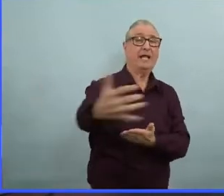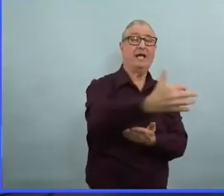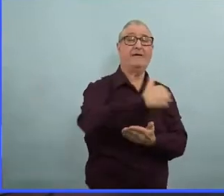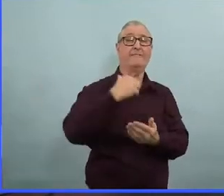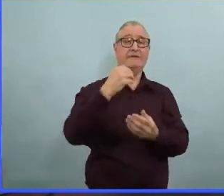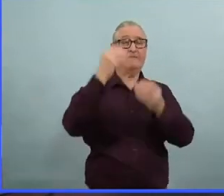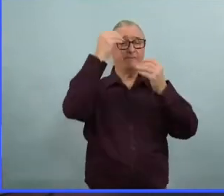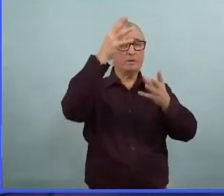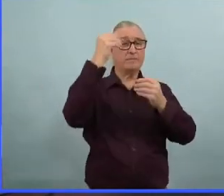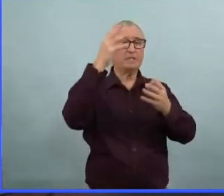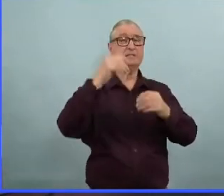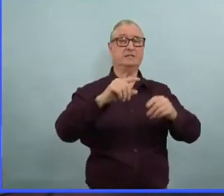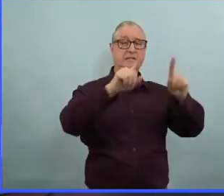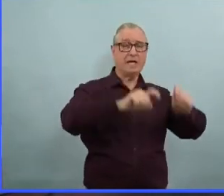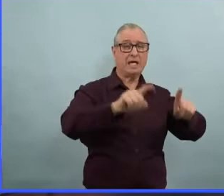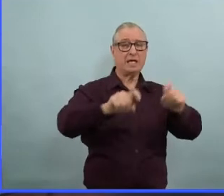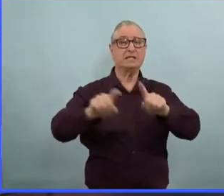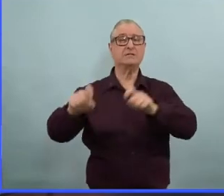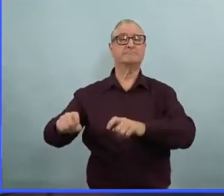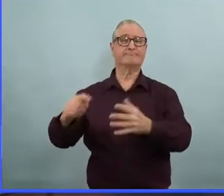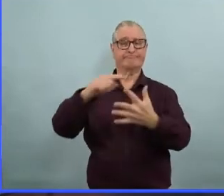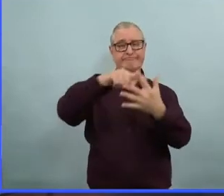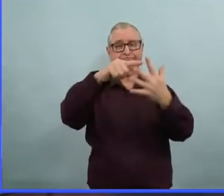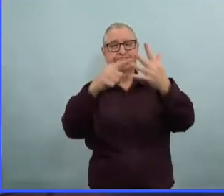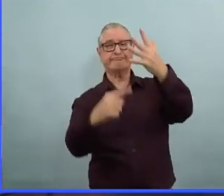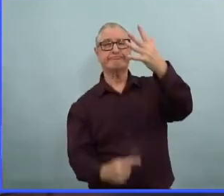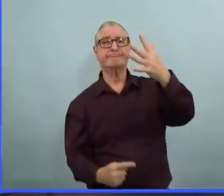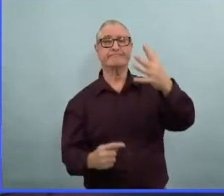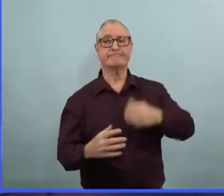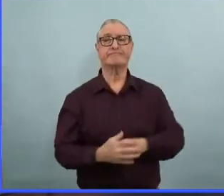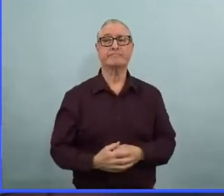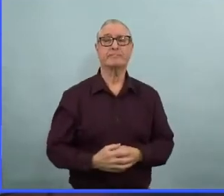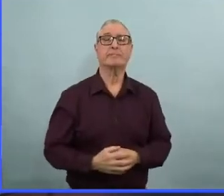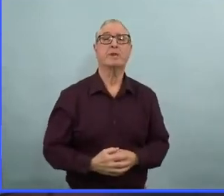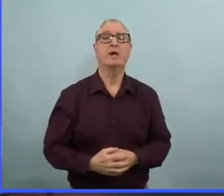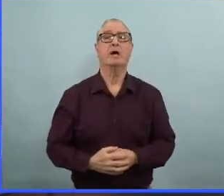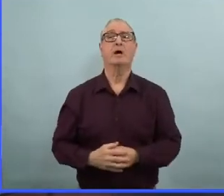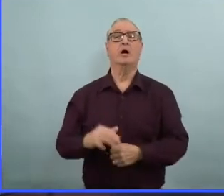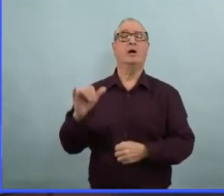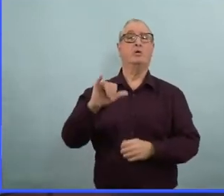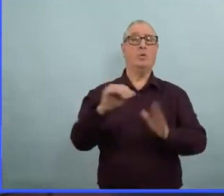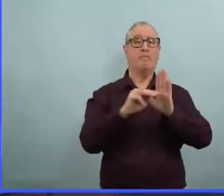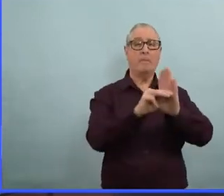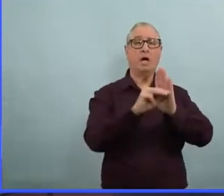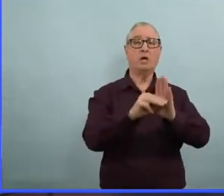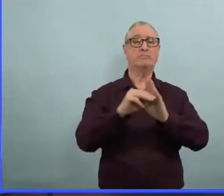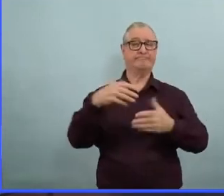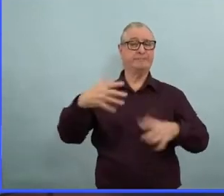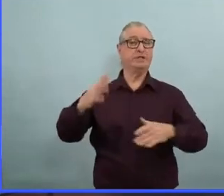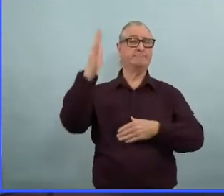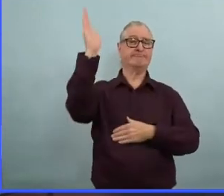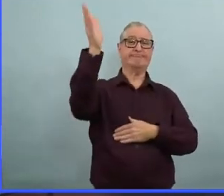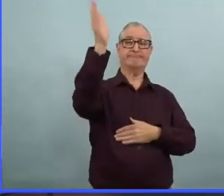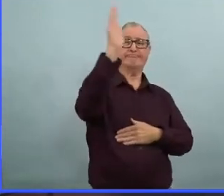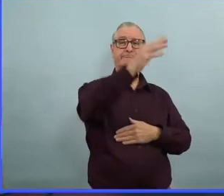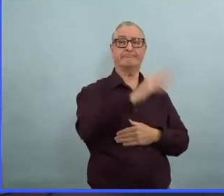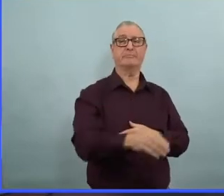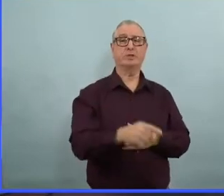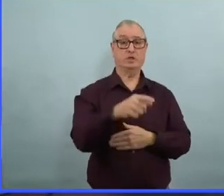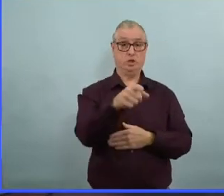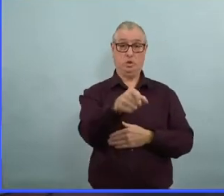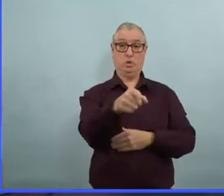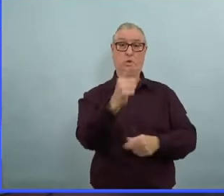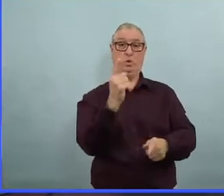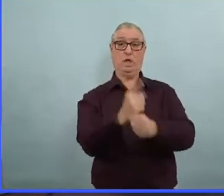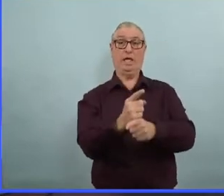fois, c'est plusieurs indicateurs qu'on examine. Nous avons présenté ces données de modélisation la semaine dernière. Alors, oui, c'est certain.